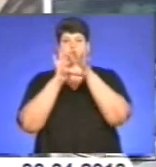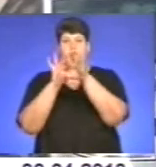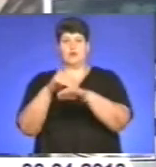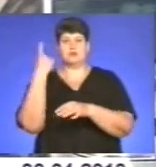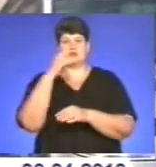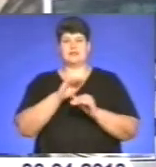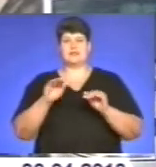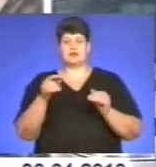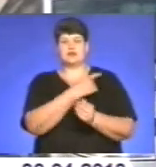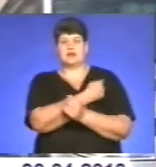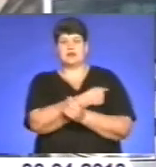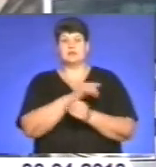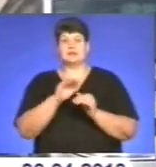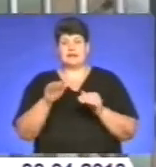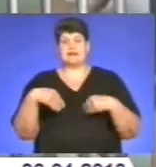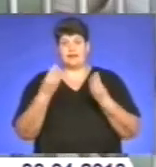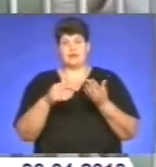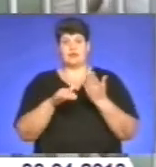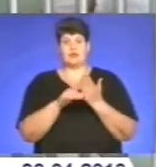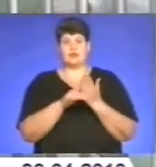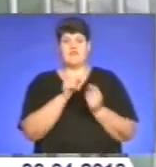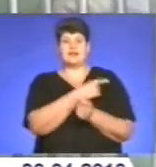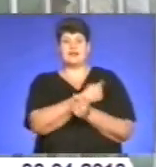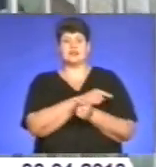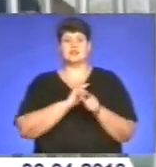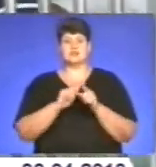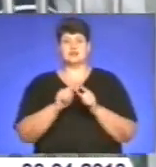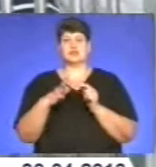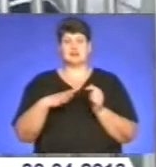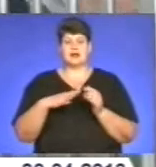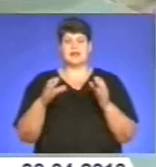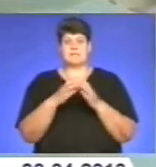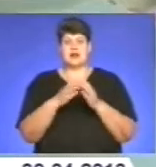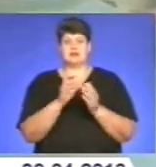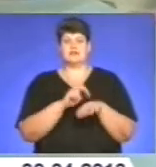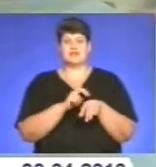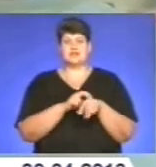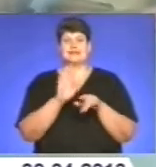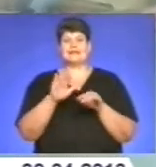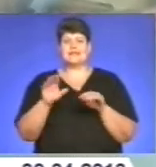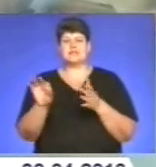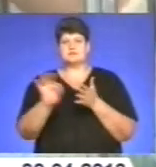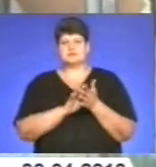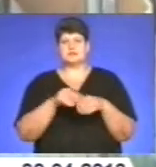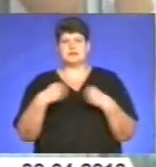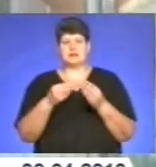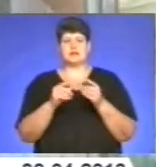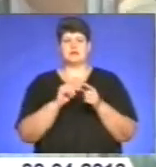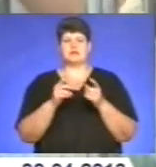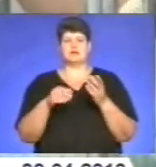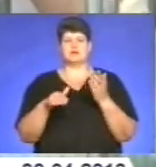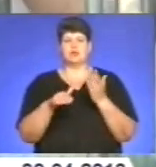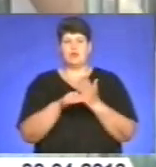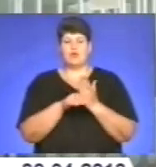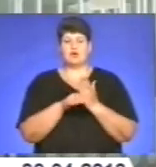дитячої лікарні, для того, щоб дитині надати допомогу. В лікарні пацієнтку вже чекала бригада лікарів. Дитині була негайно надана необхідна медична